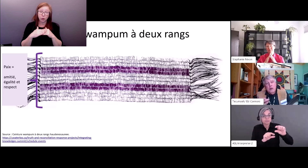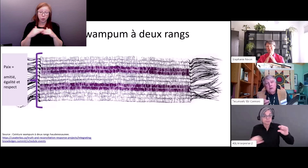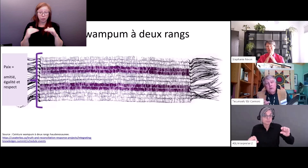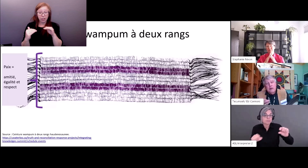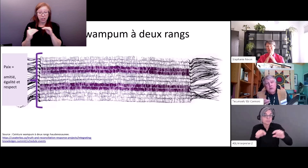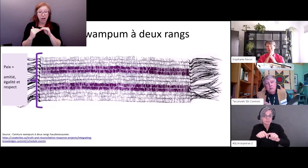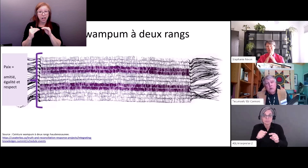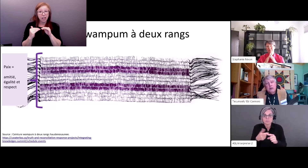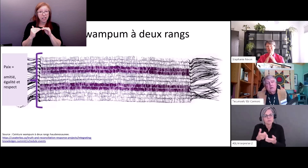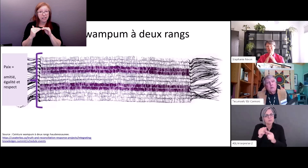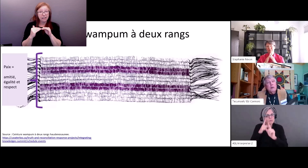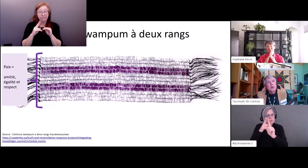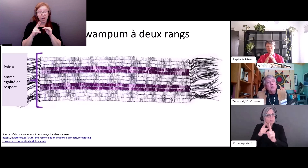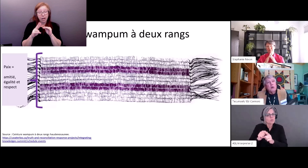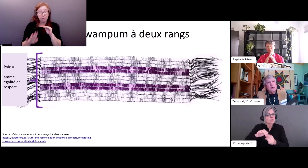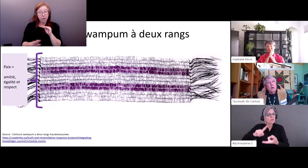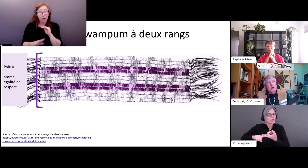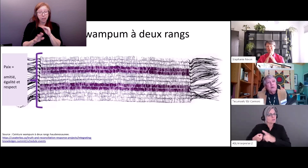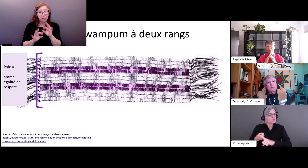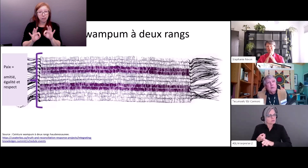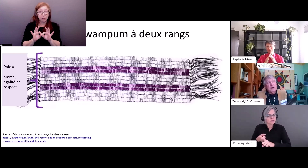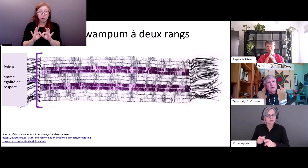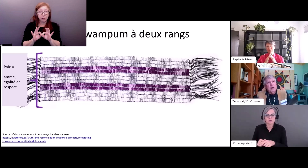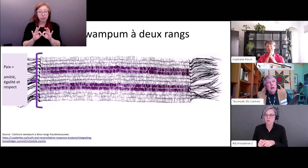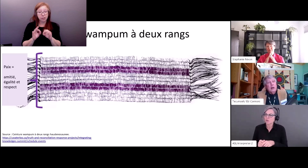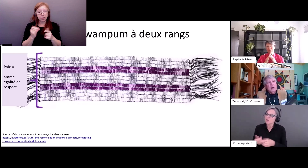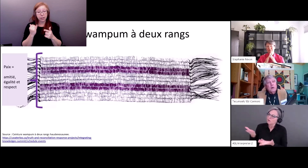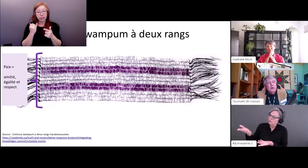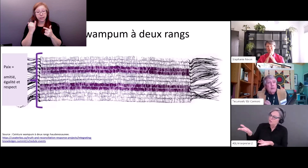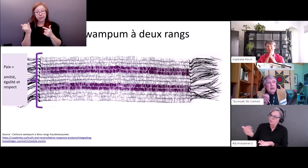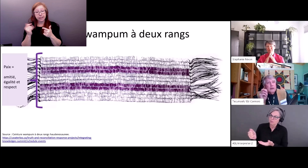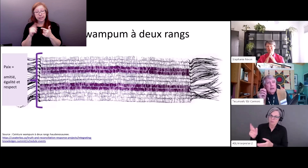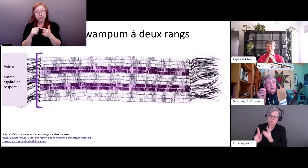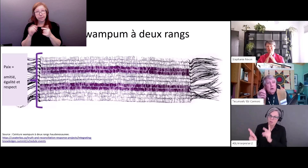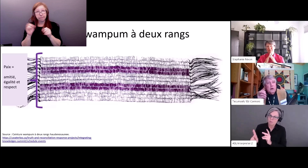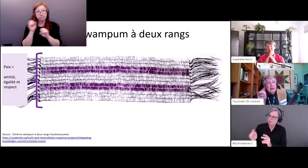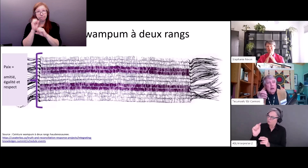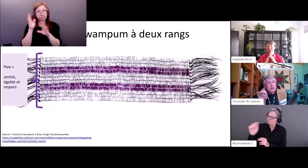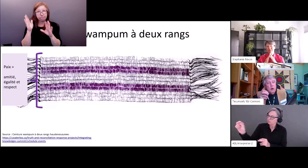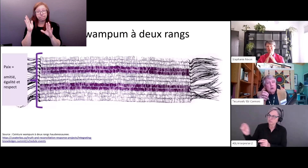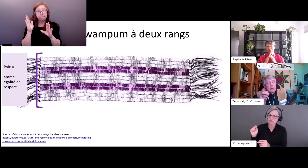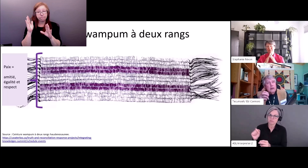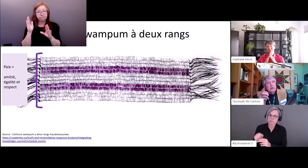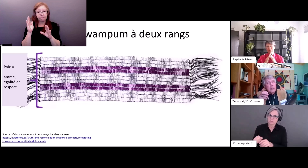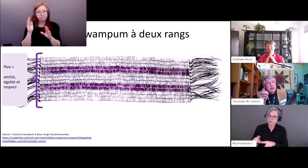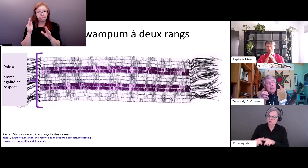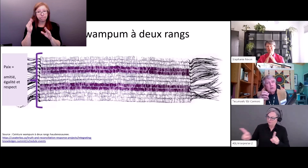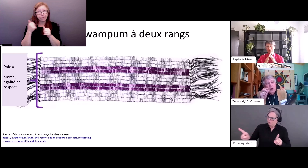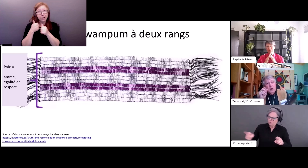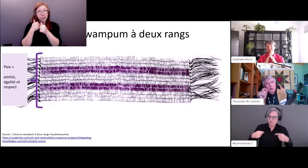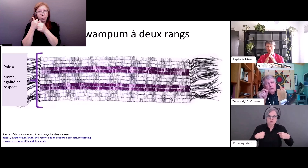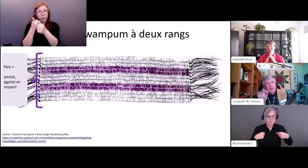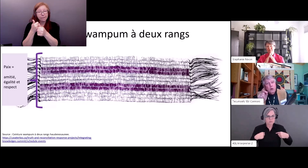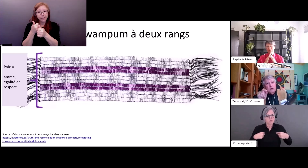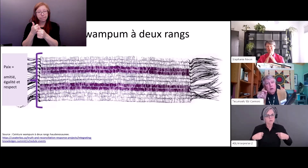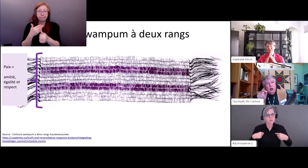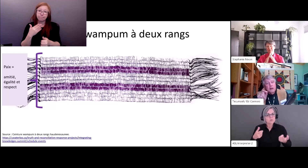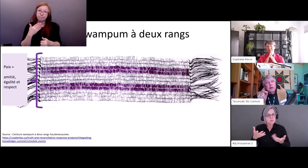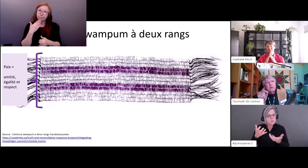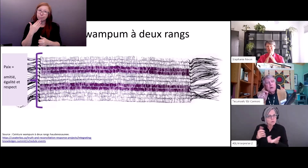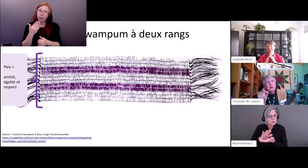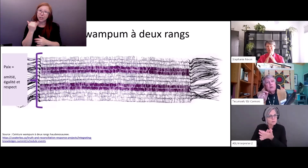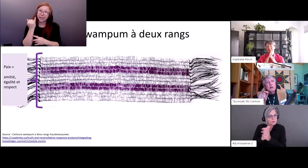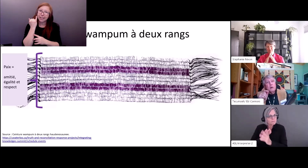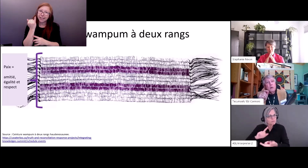ceinture de l'amitié donc c'est le concept de créer des liens d'amitié avec ces personnes qui sont si différentes que nous donc cela